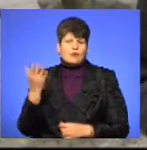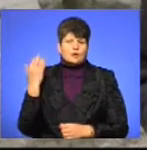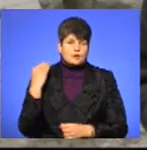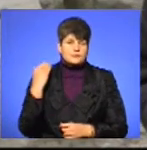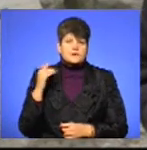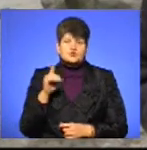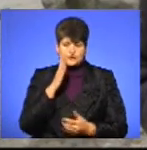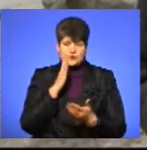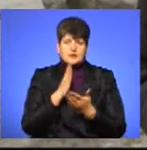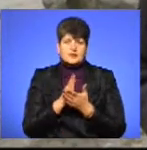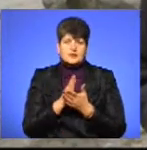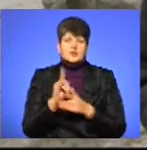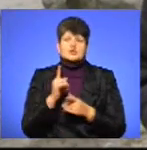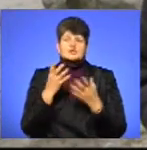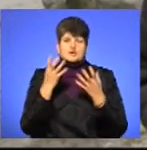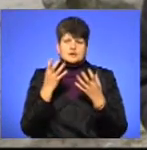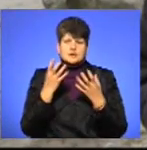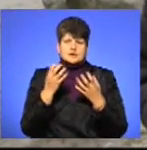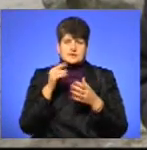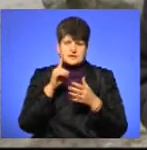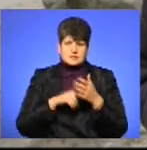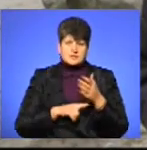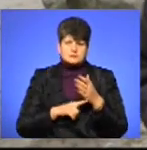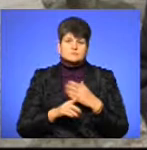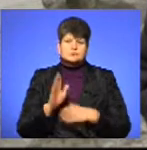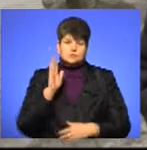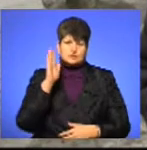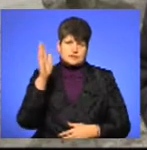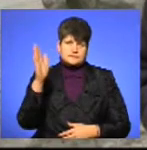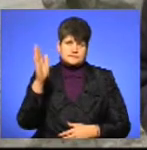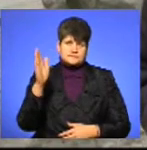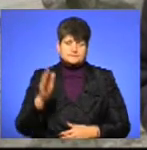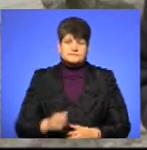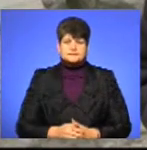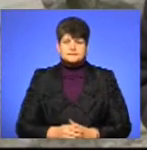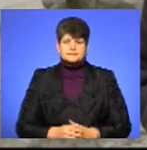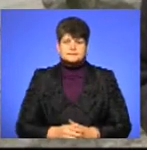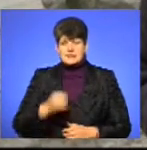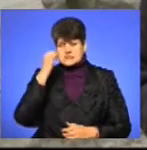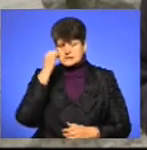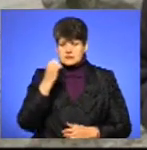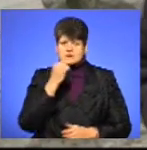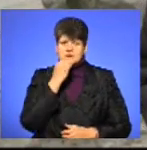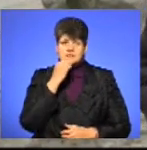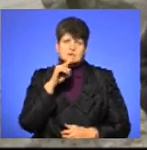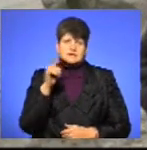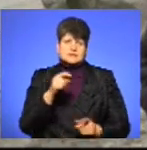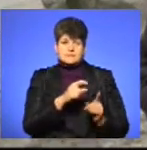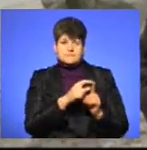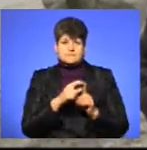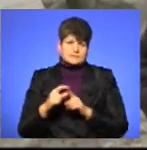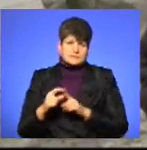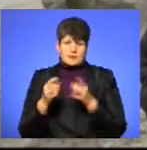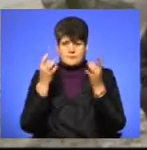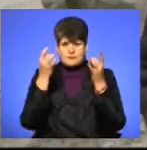що є і що віриться, буде. Спасибі за слово